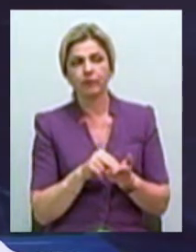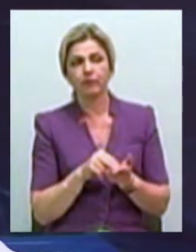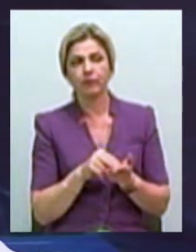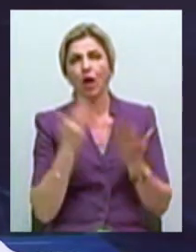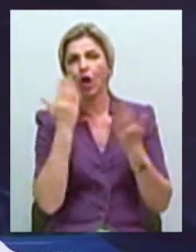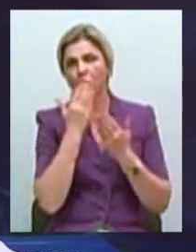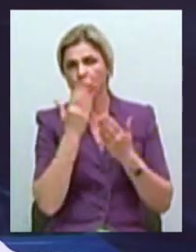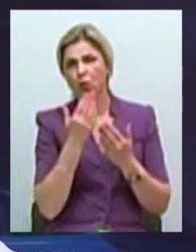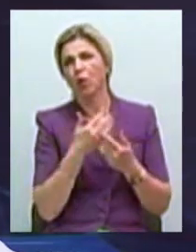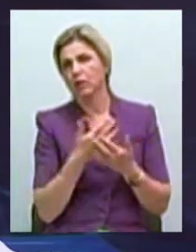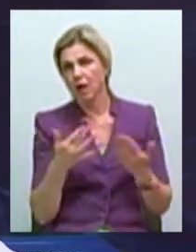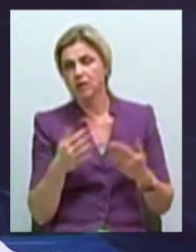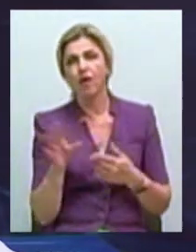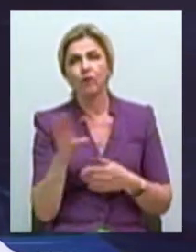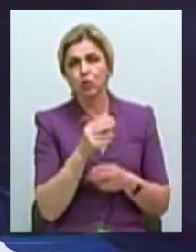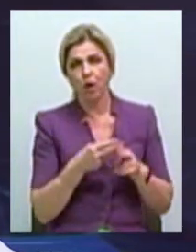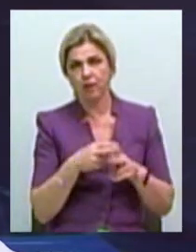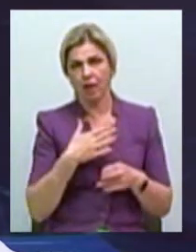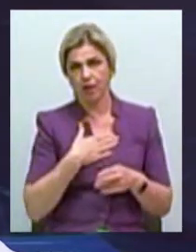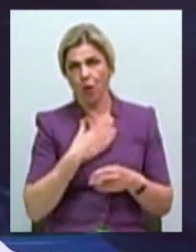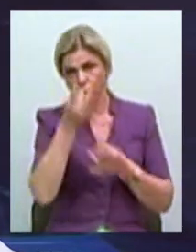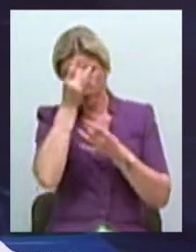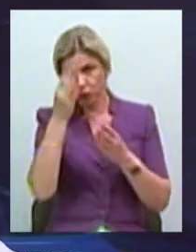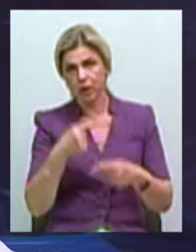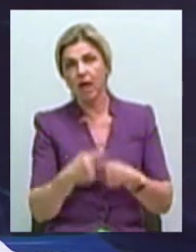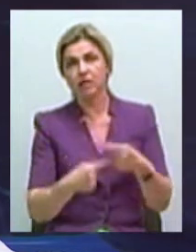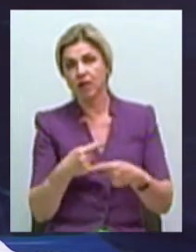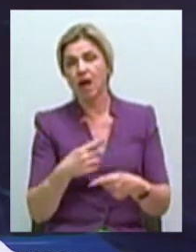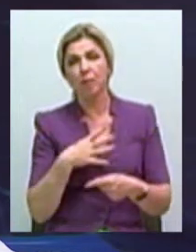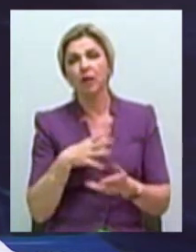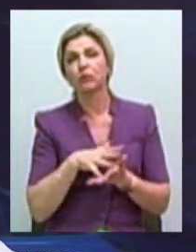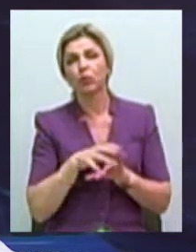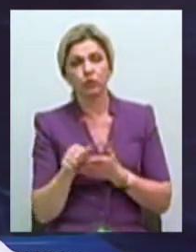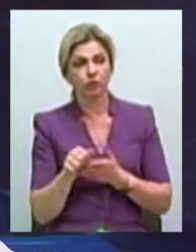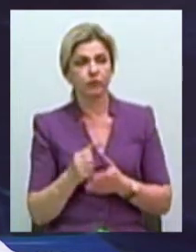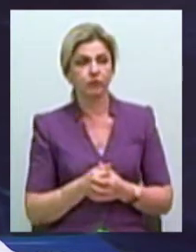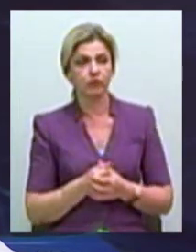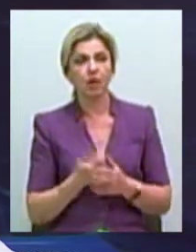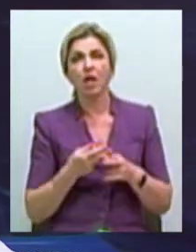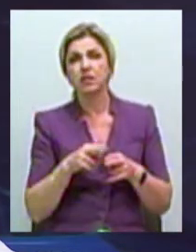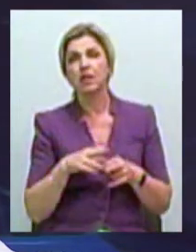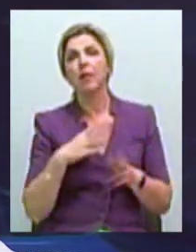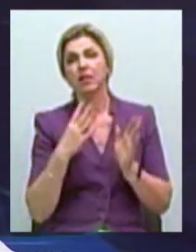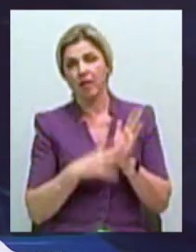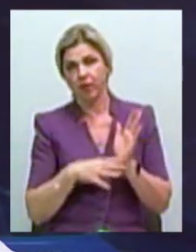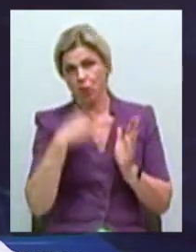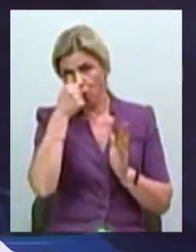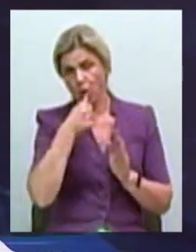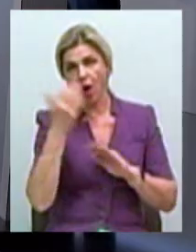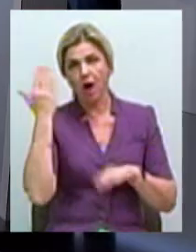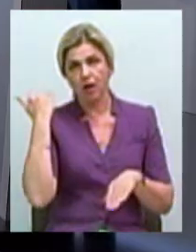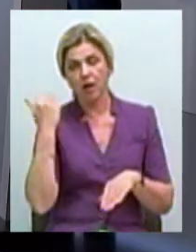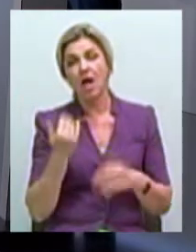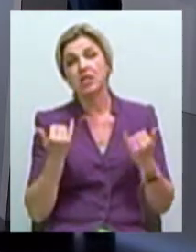кинопроизведений, то есть это наше культурное наследие, они были просто уничтожены. Но это было в 90-х годах. Да. Сегодня